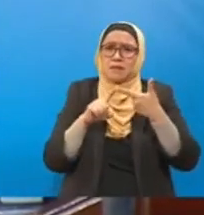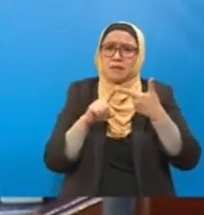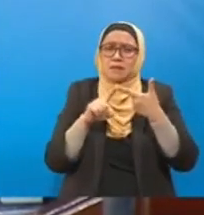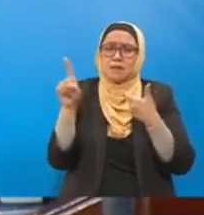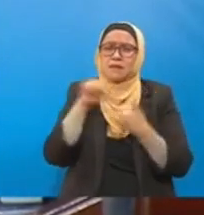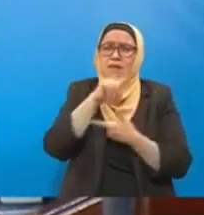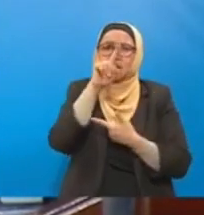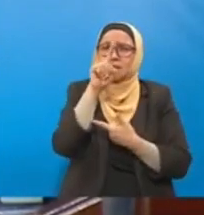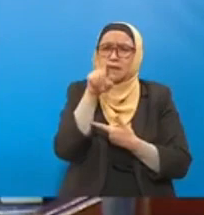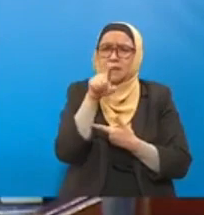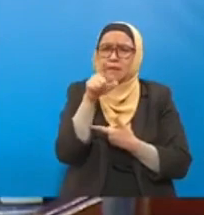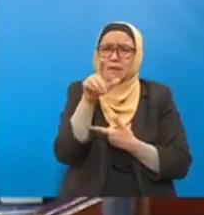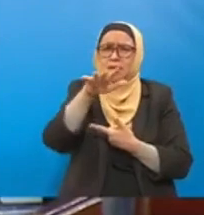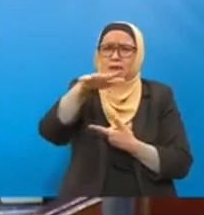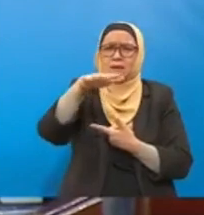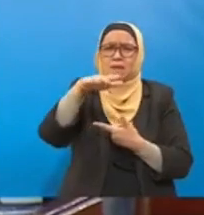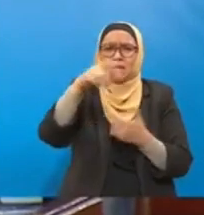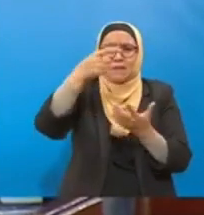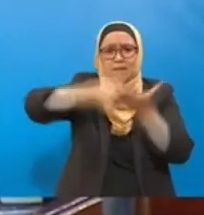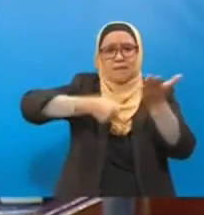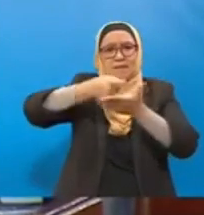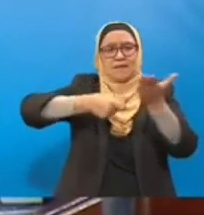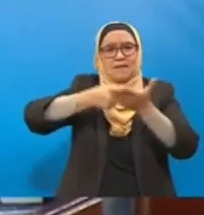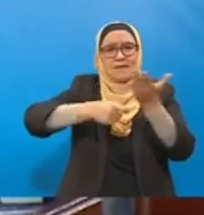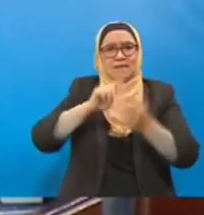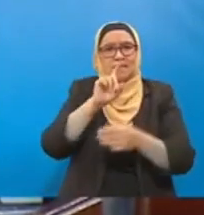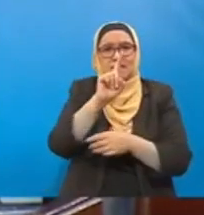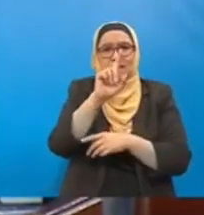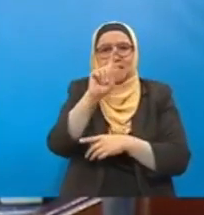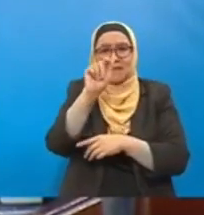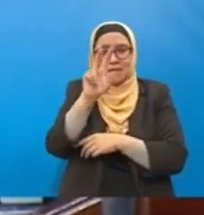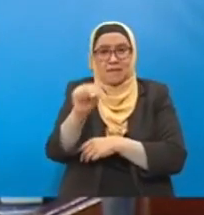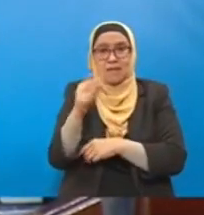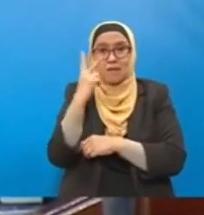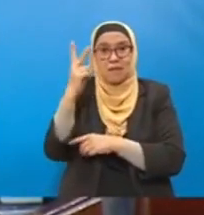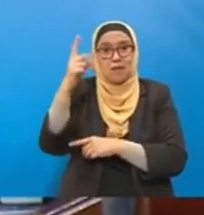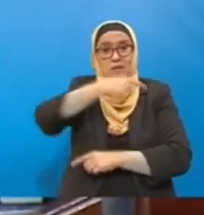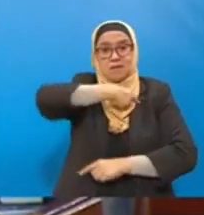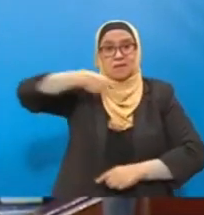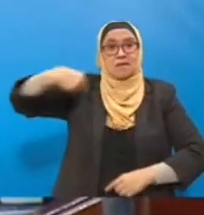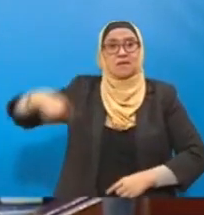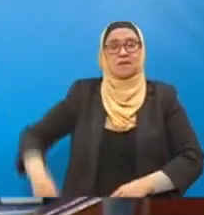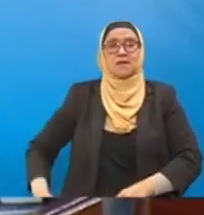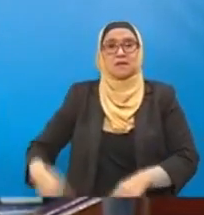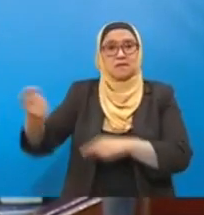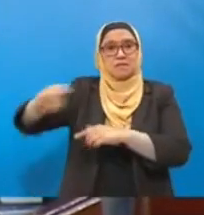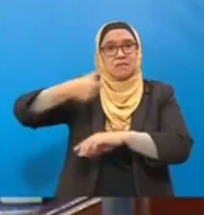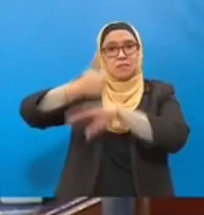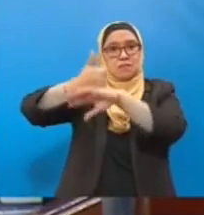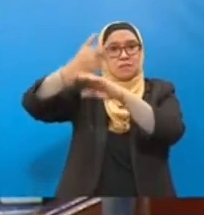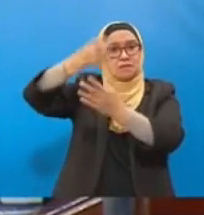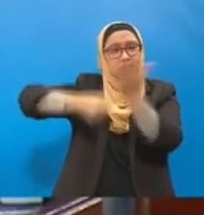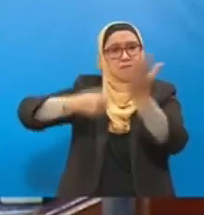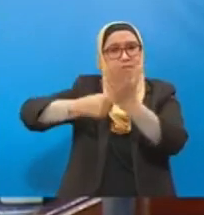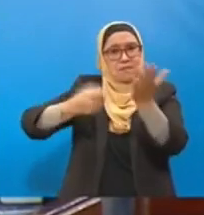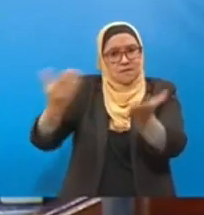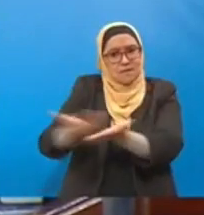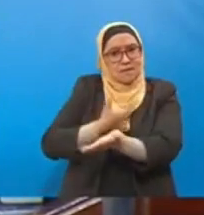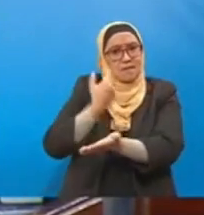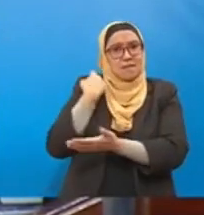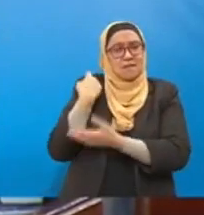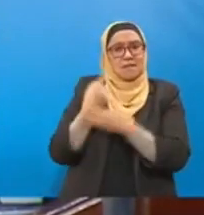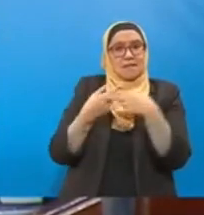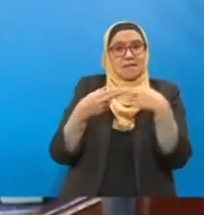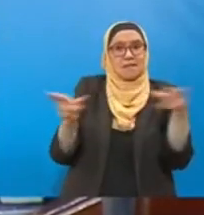harga karbon per tan? Sekarang kalau kita tengok China Emission Trading Scheme, anggaran mereka yang baru-baru lancar ini, anggaran mereka